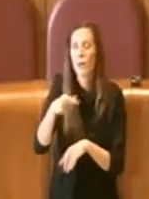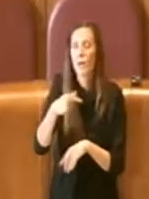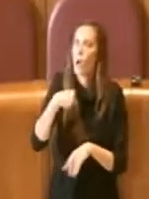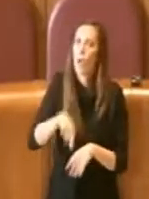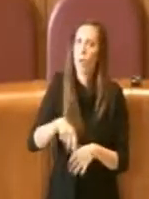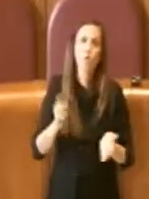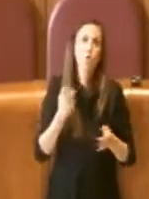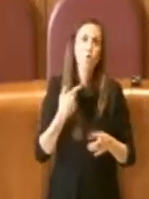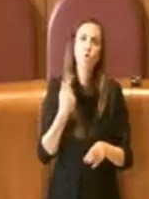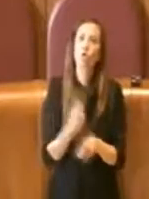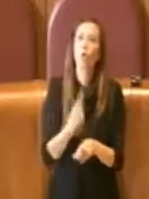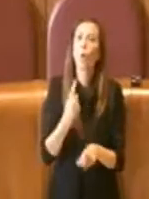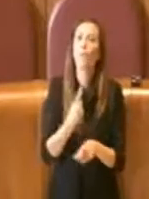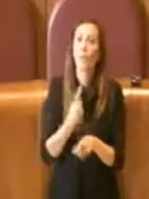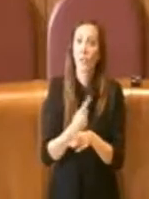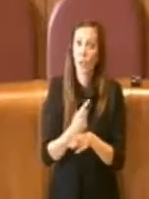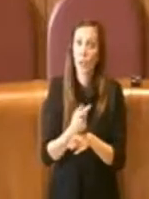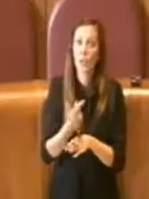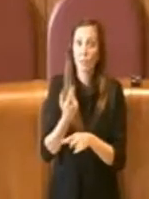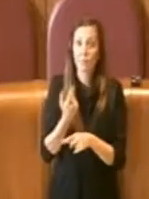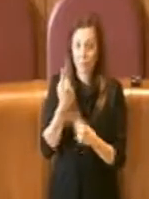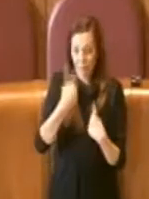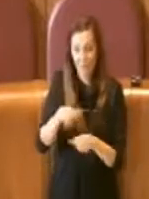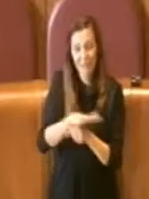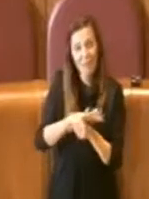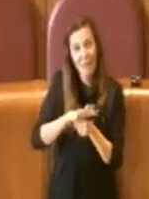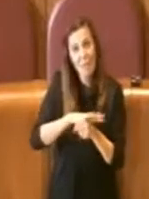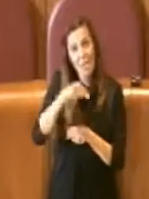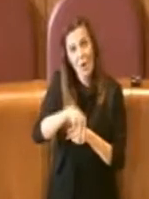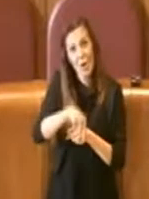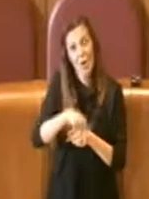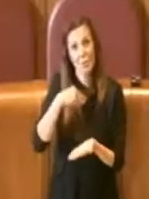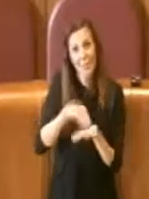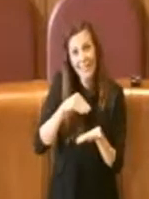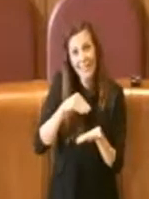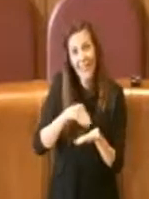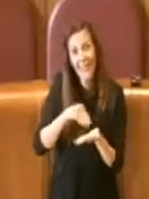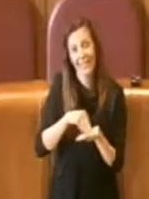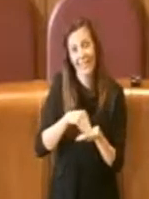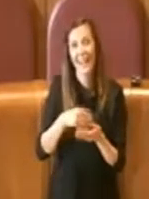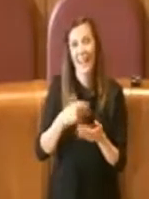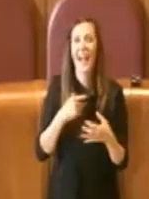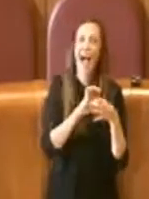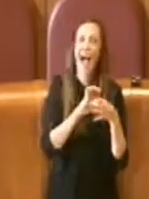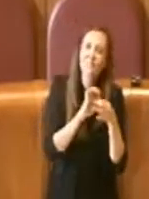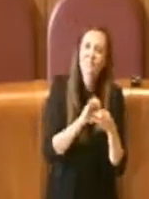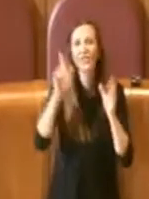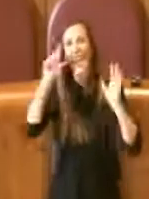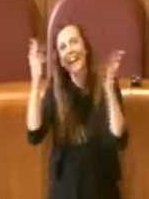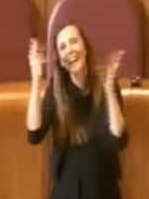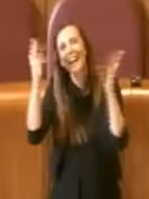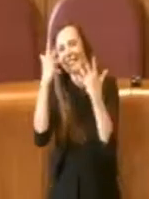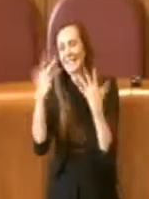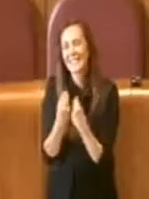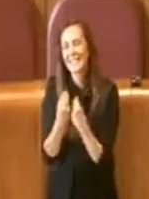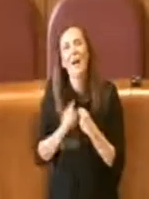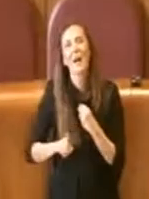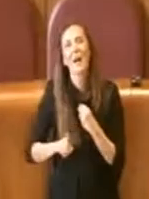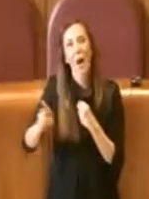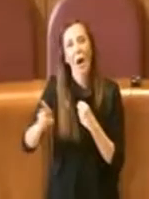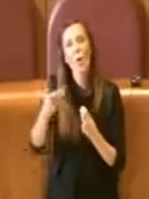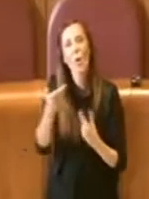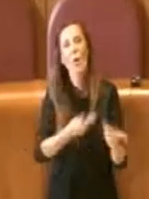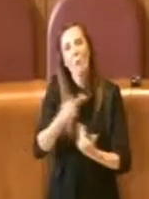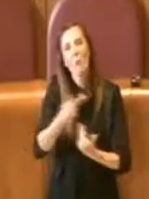che giustifica la nostra presenza oggi, della famiglia, degli affetti più cari, amici ed artisti che con lui hanno lavorato e